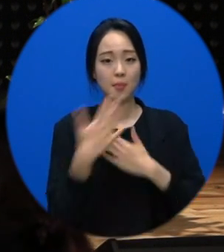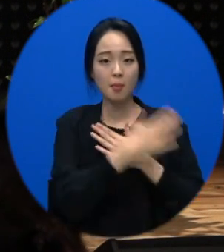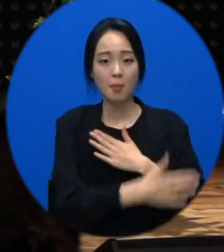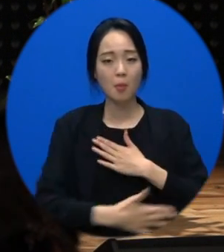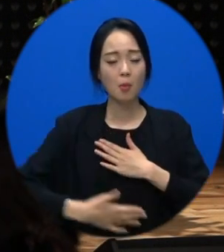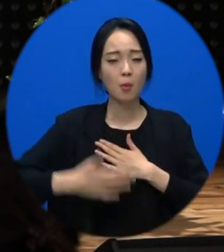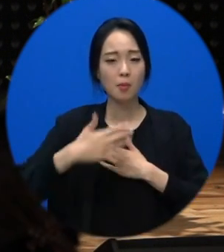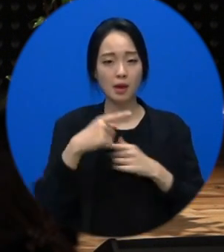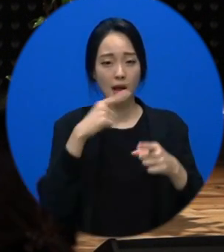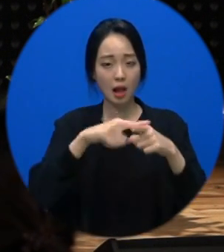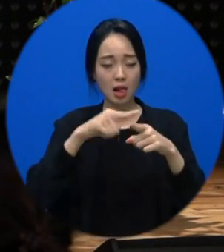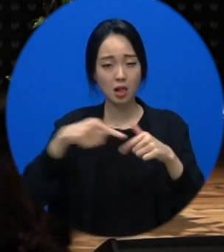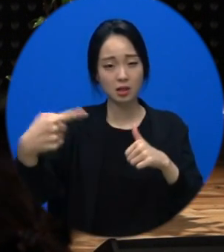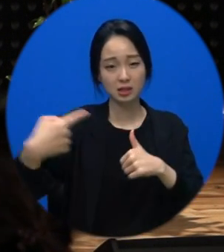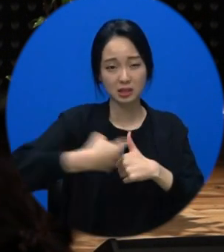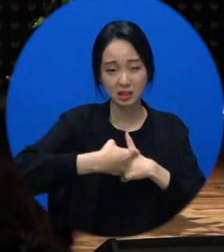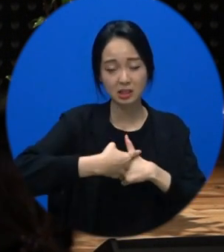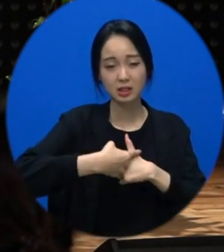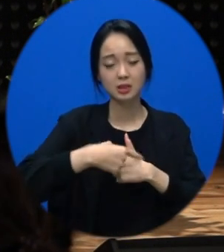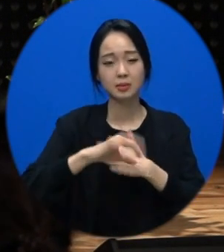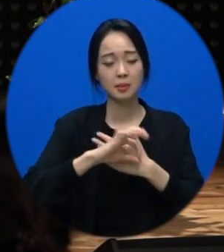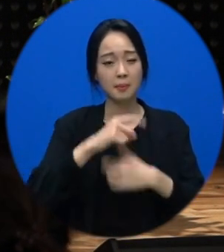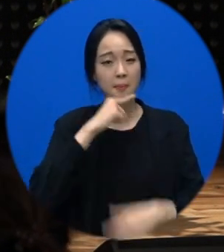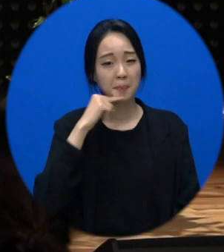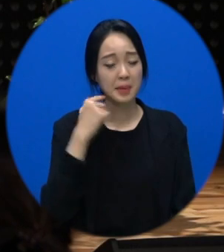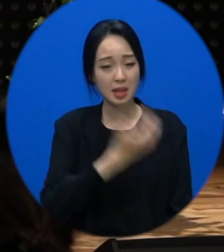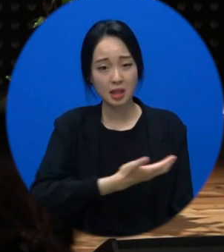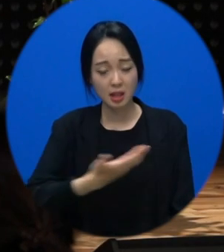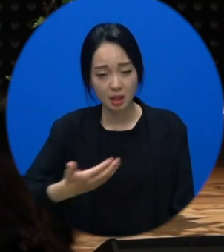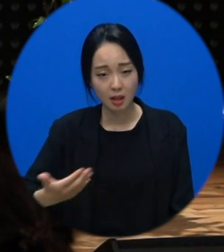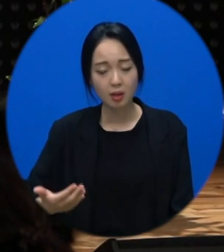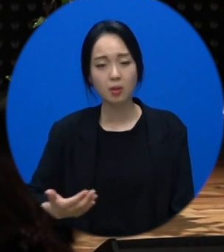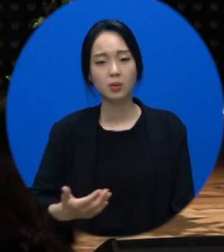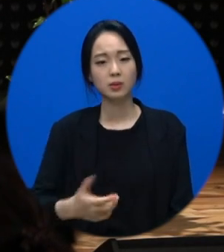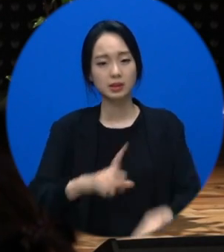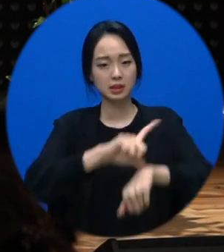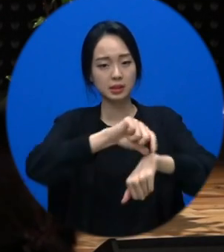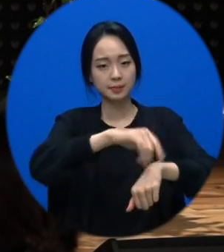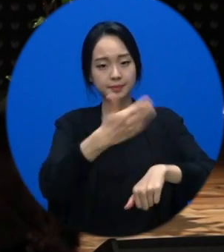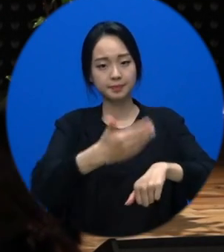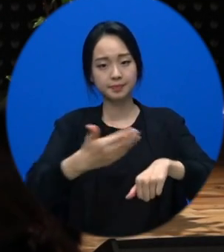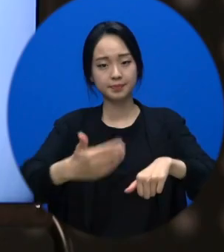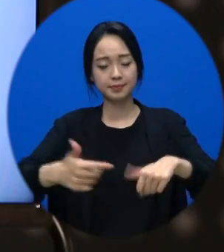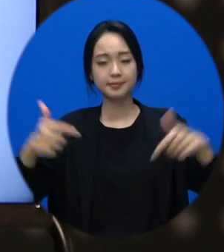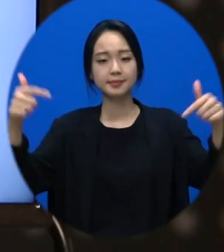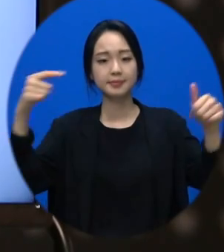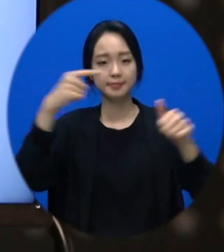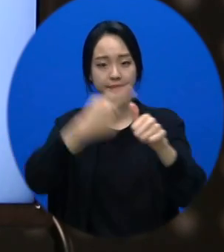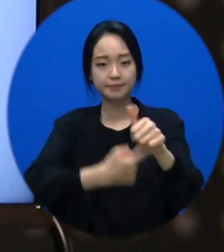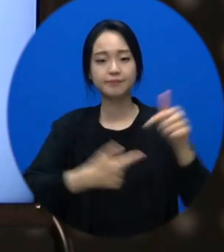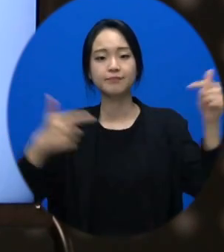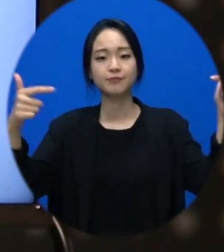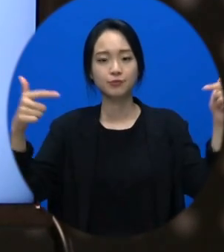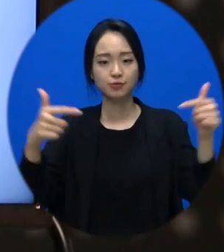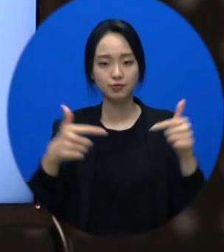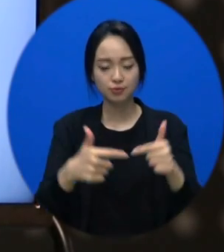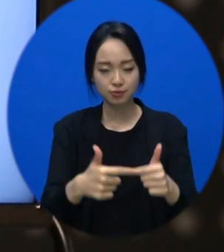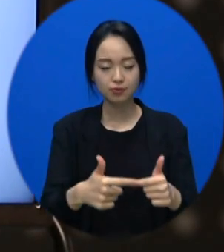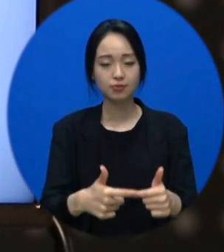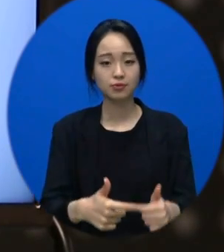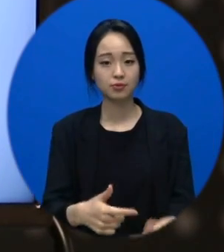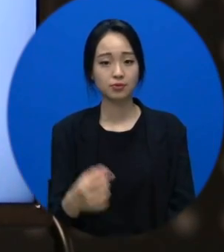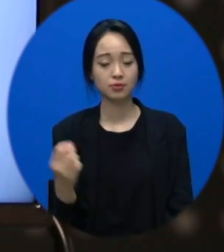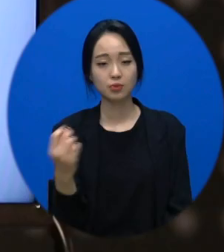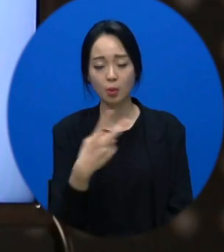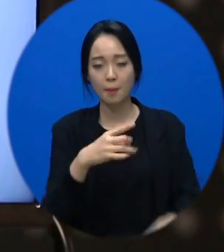상처가 나죠. 네. 그러면 그 상처가 아무는 데는 보통 일주일에서 2주일 정도 걸립니다. 네. 그리고 어디가